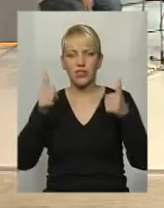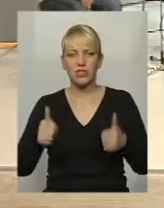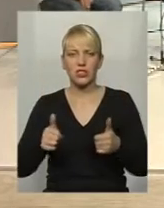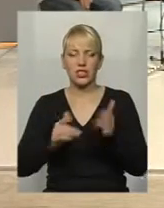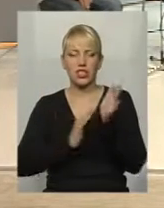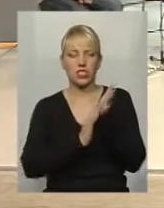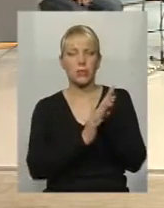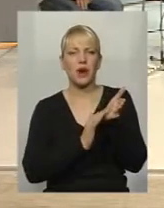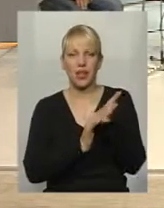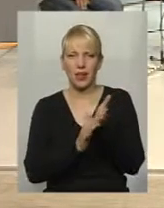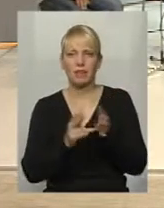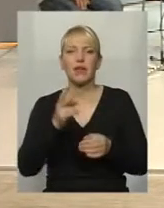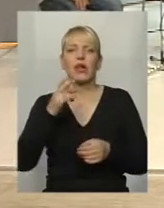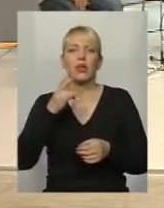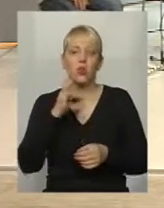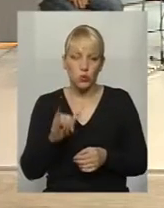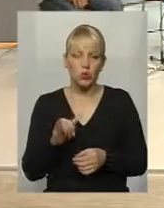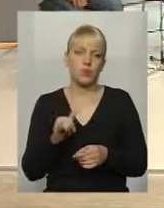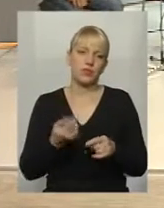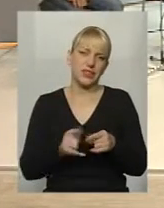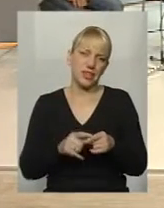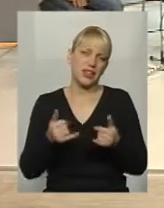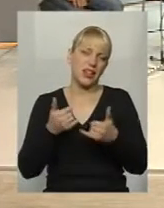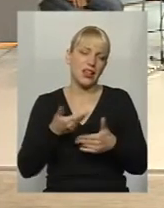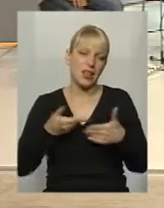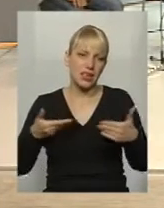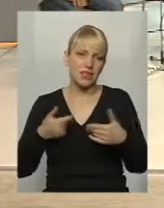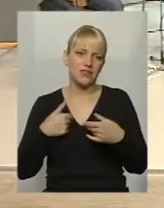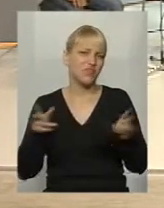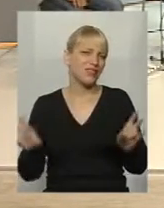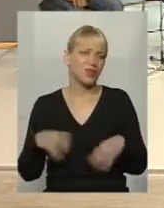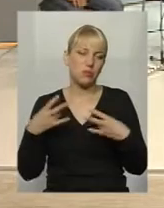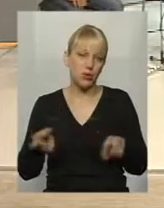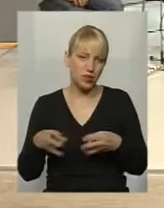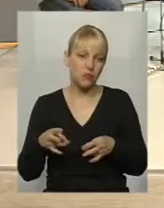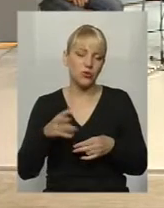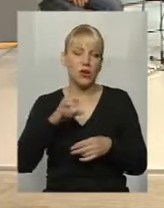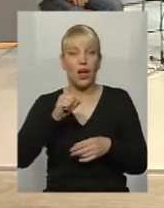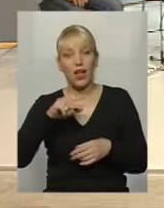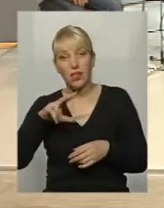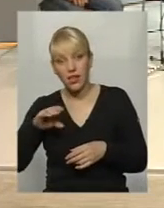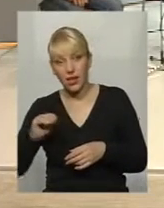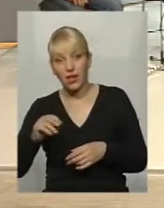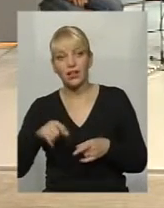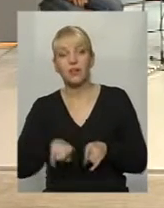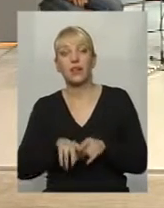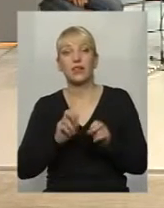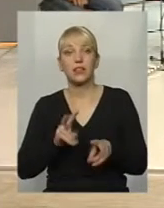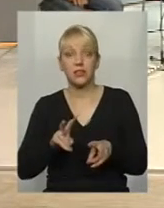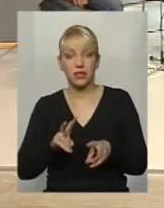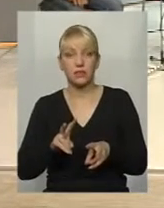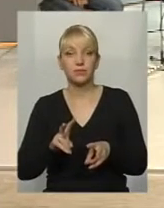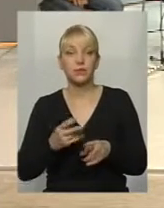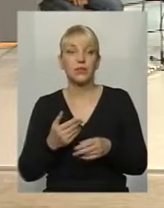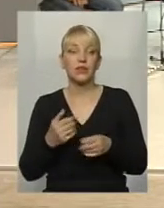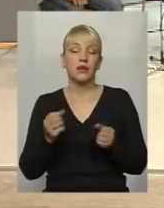Брайля. Ну, для нас взагалі-то воно, якби, не потрібно, але так, як інтегративний